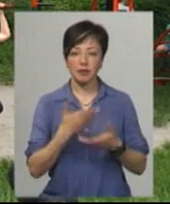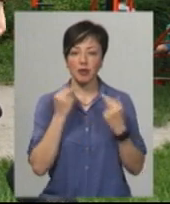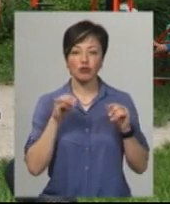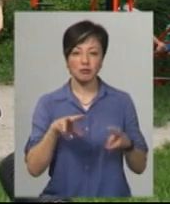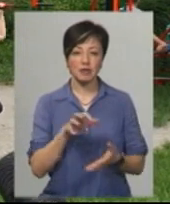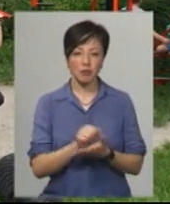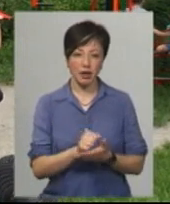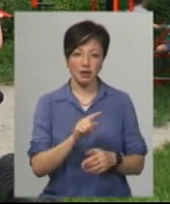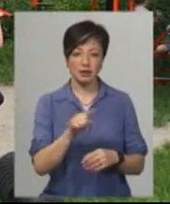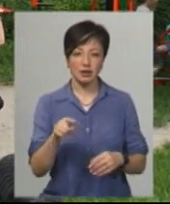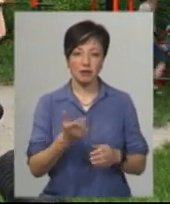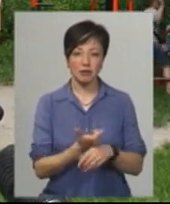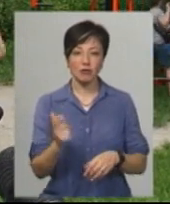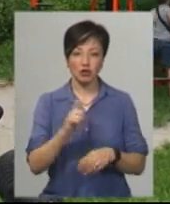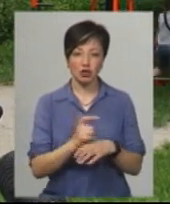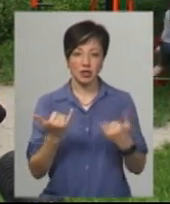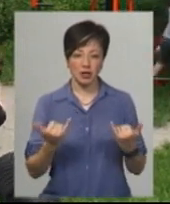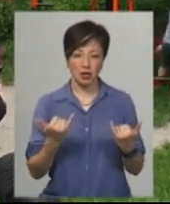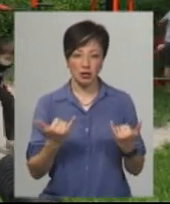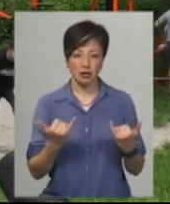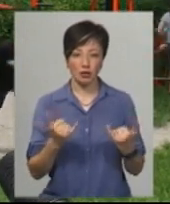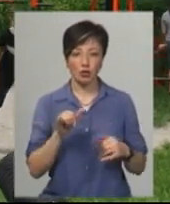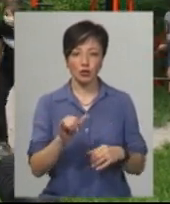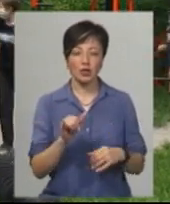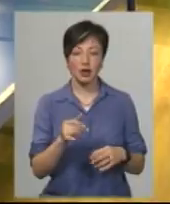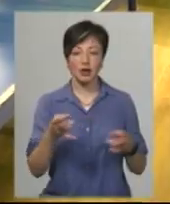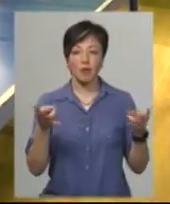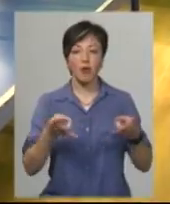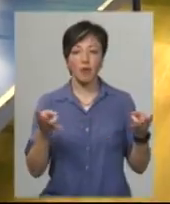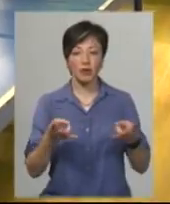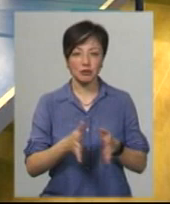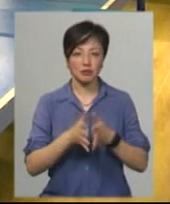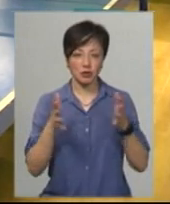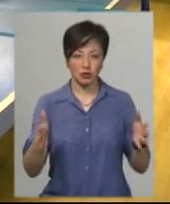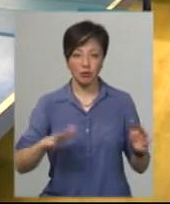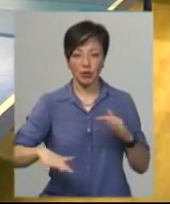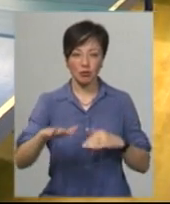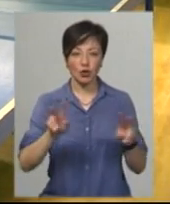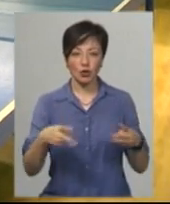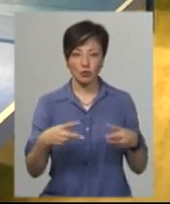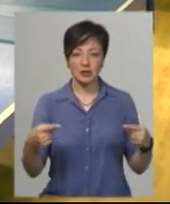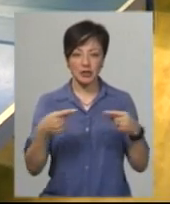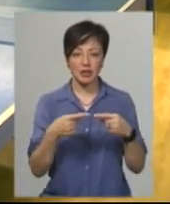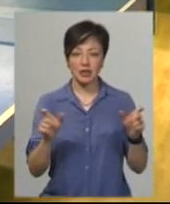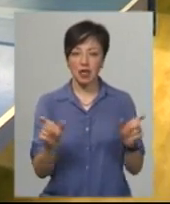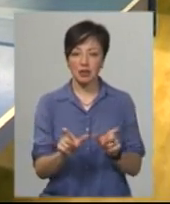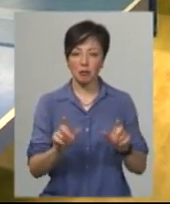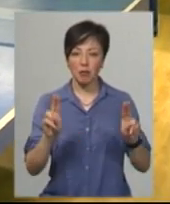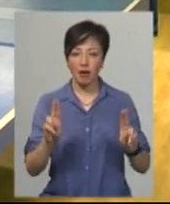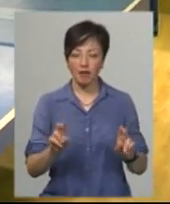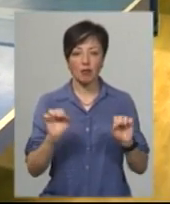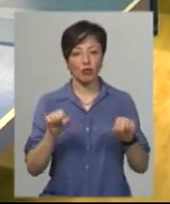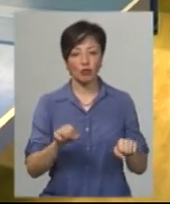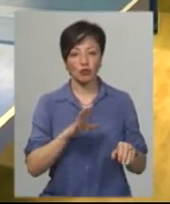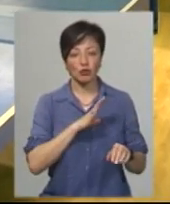займатися, їх набагато більше зараз, в них попит виріс. Одночасно в приміщенні клубу, згідно із карантинами, обмеженнями